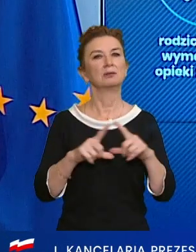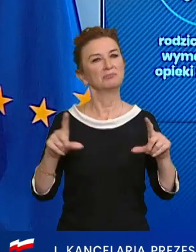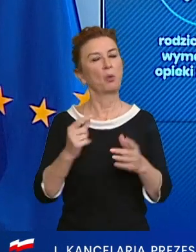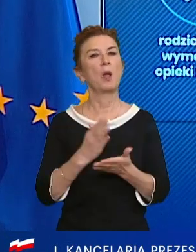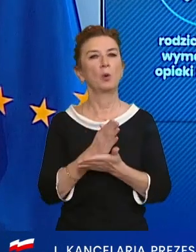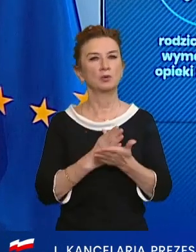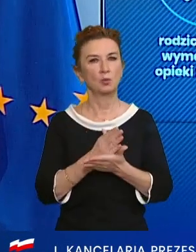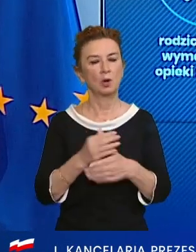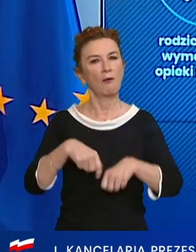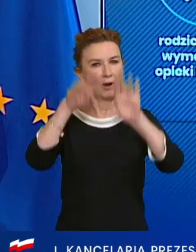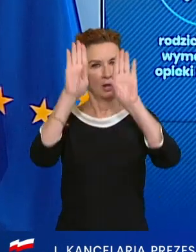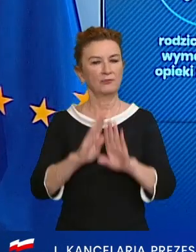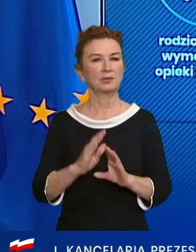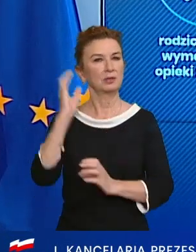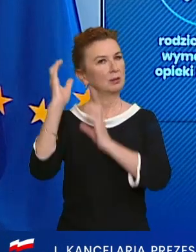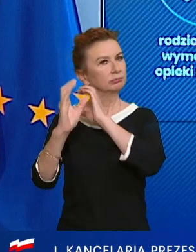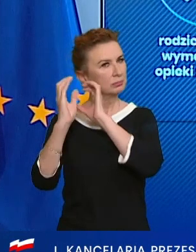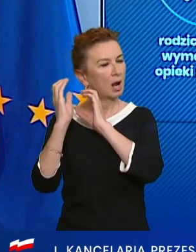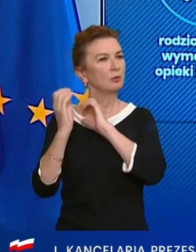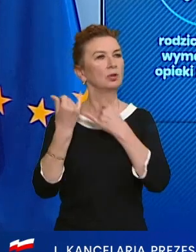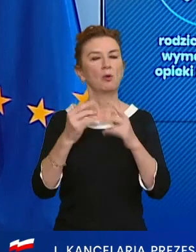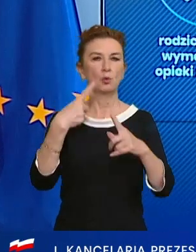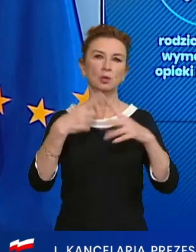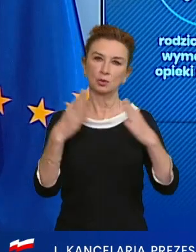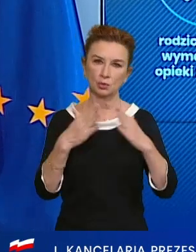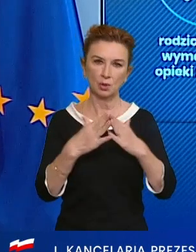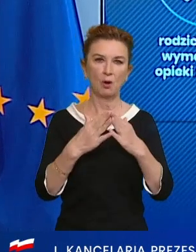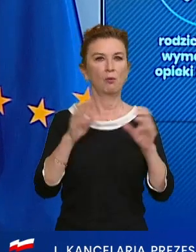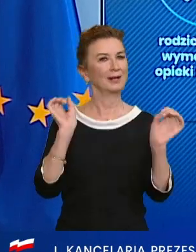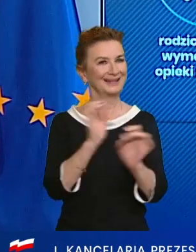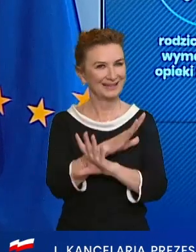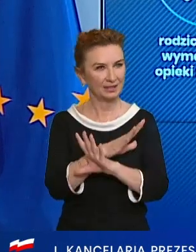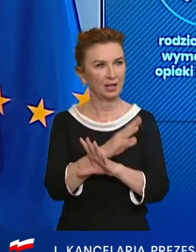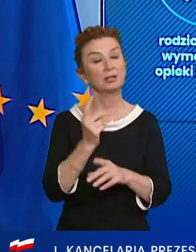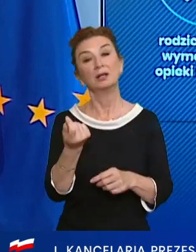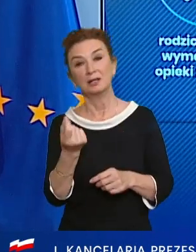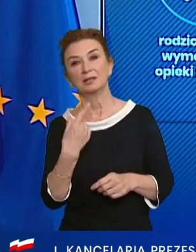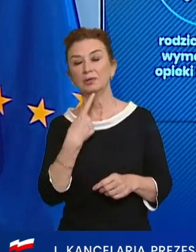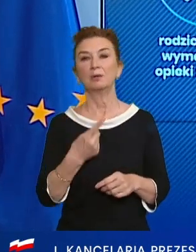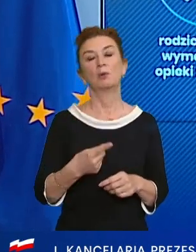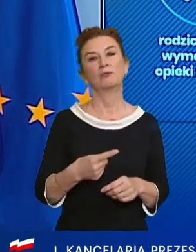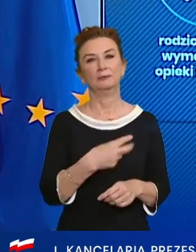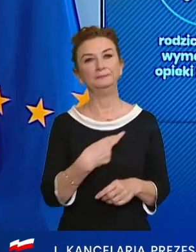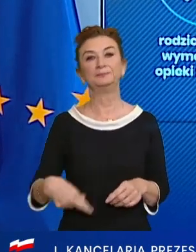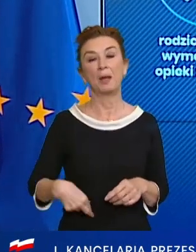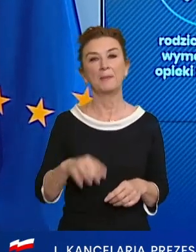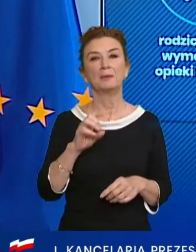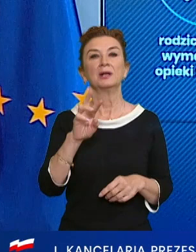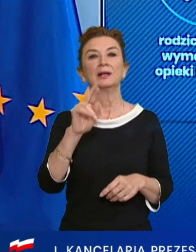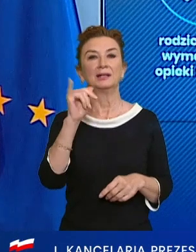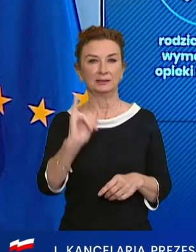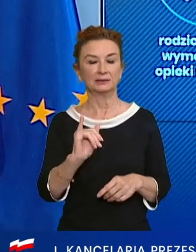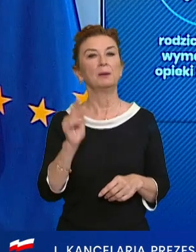sklepie, w środkach komunikacji publicznej, w kościołach czy w kinach, o tym powie za chwilkę pan premier Gliński, maseczki będą